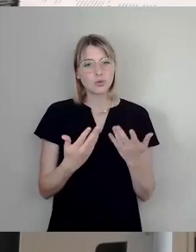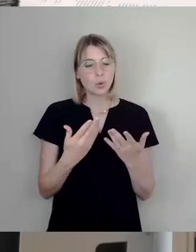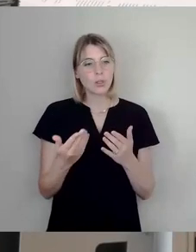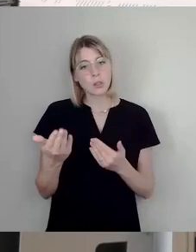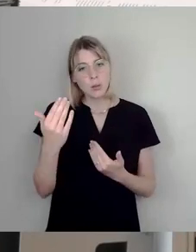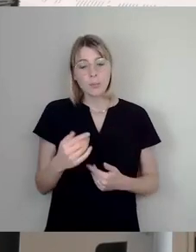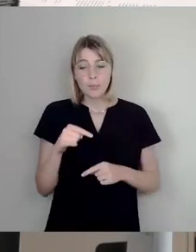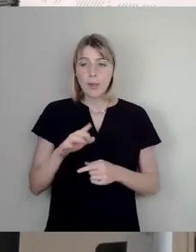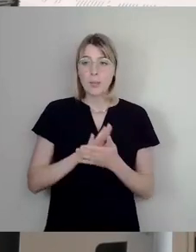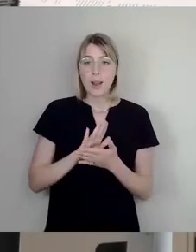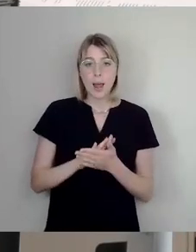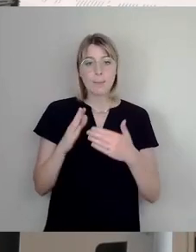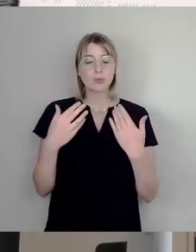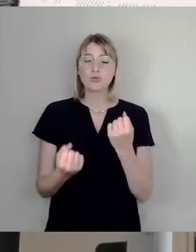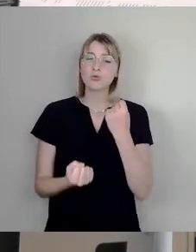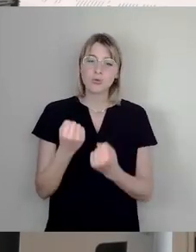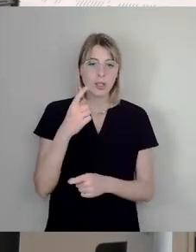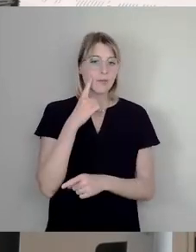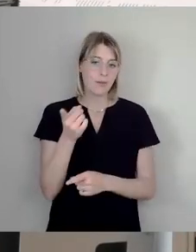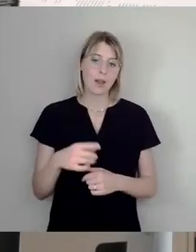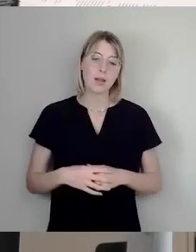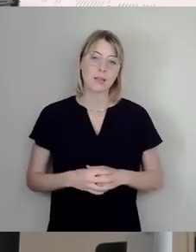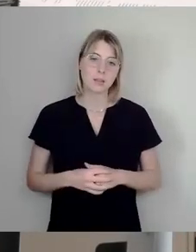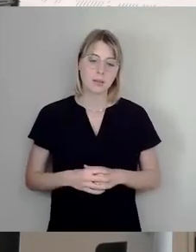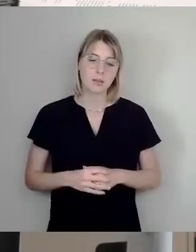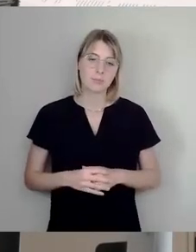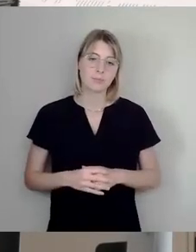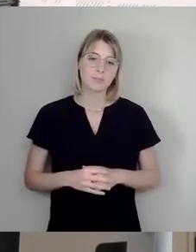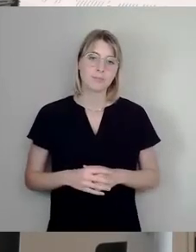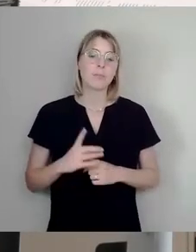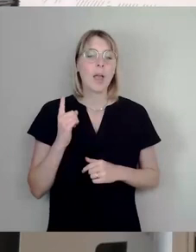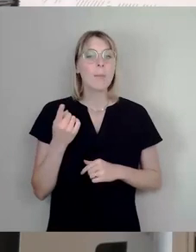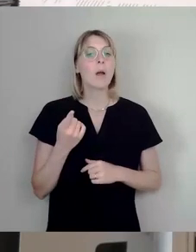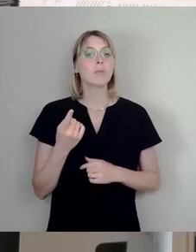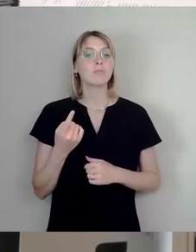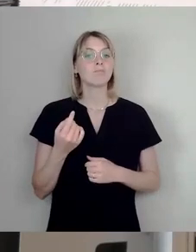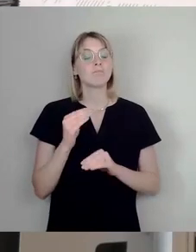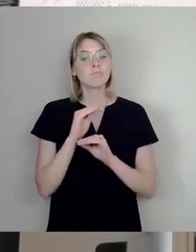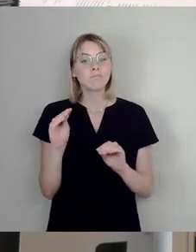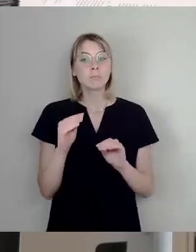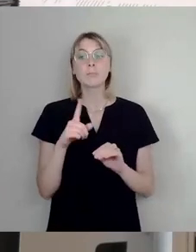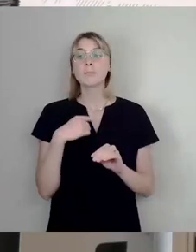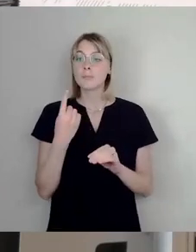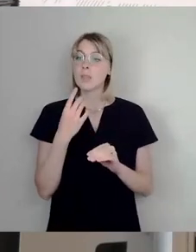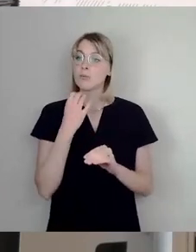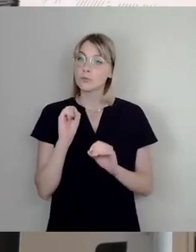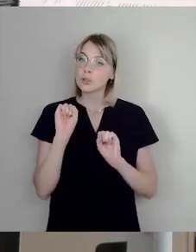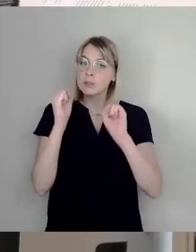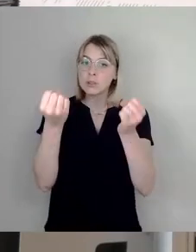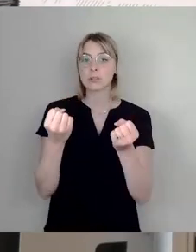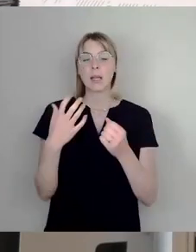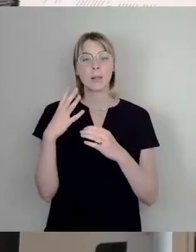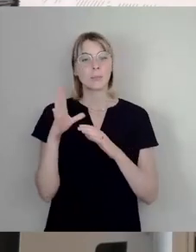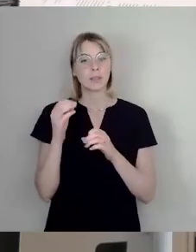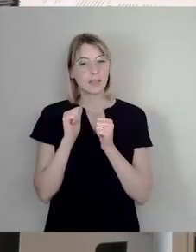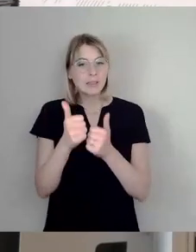bleiben. Was ich Ihnen versichern kann, wir tragen gerne unseren Teil dazu bei, dass es hier Orte und Räume gibt, die sich so in keiner